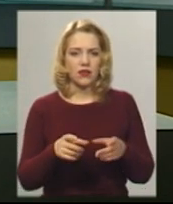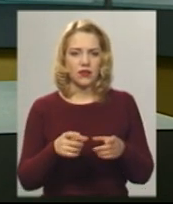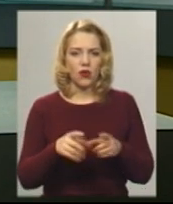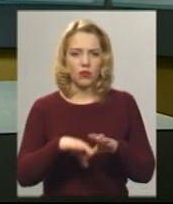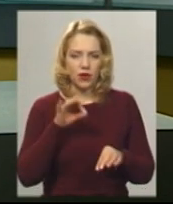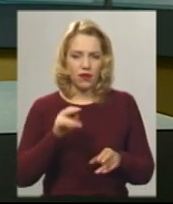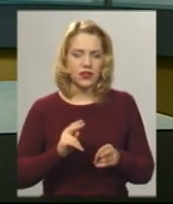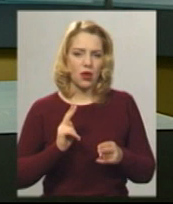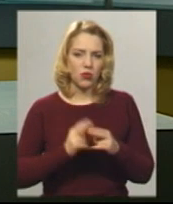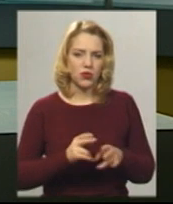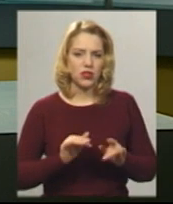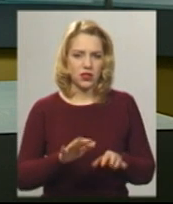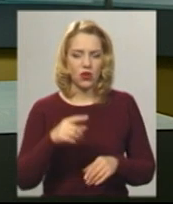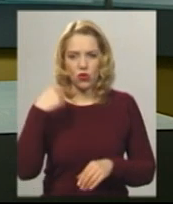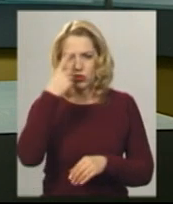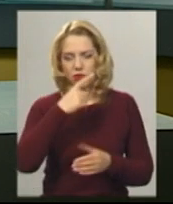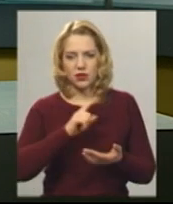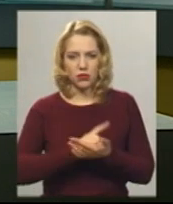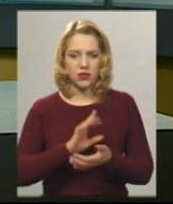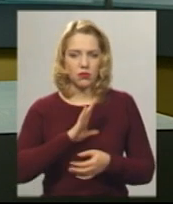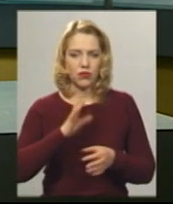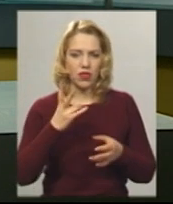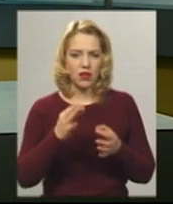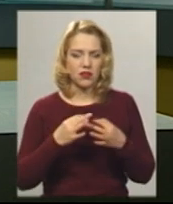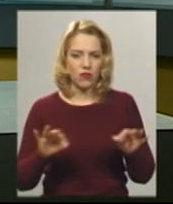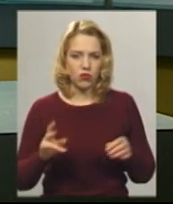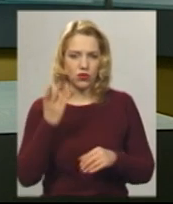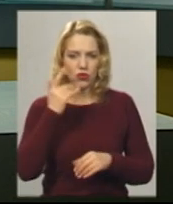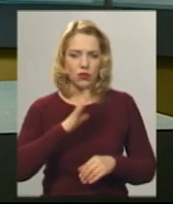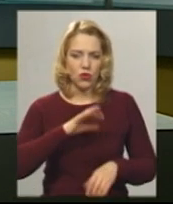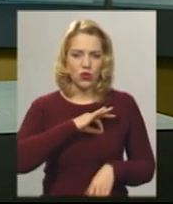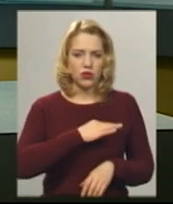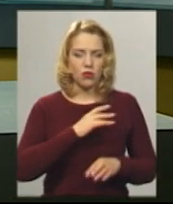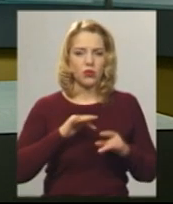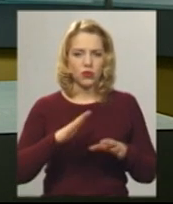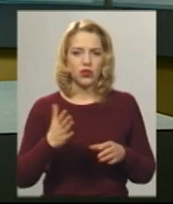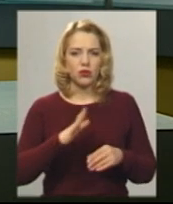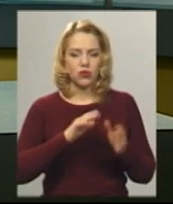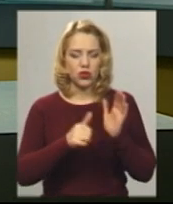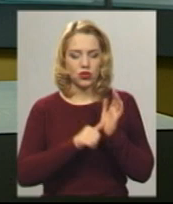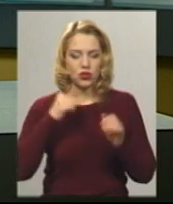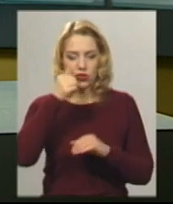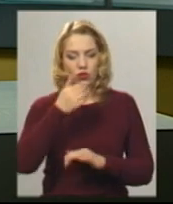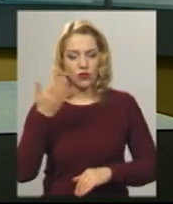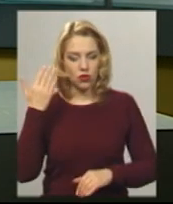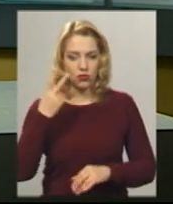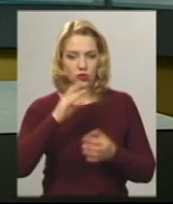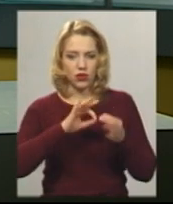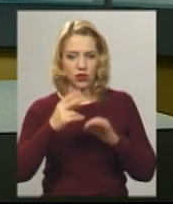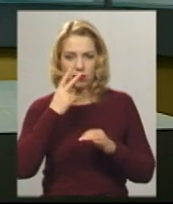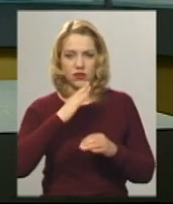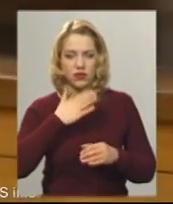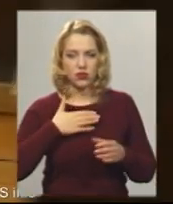Під час слідства він перебував на свободі. Про події, які відбулися 6 років тому, докладно дивіться у сюжеті Дарини Денисенко.